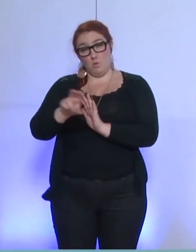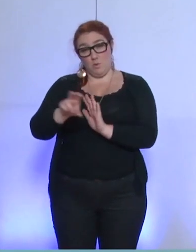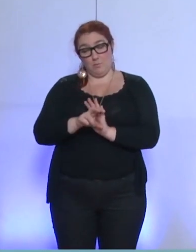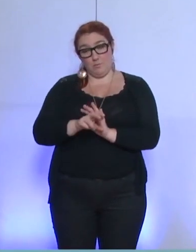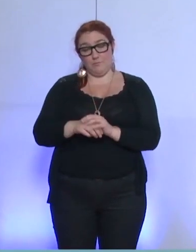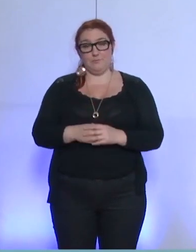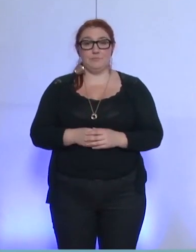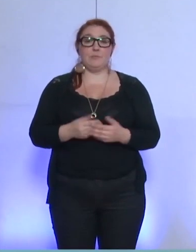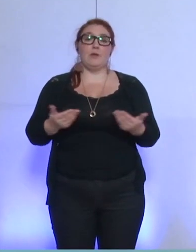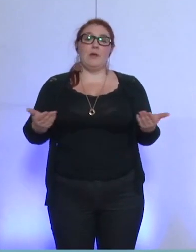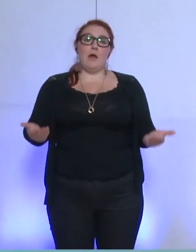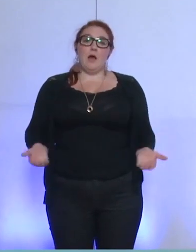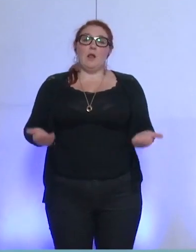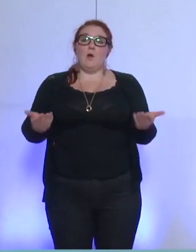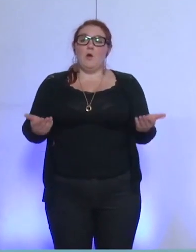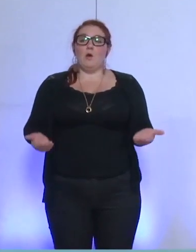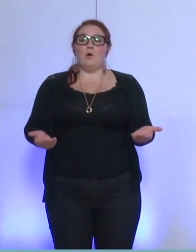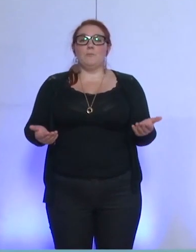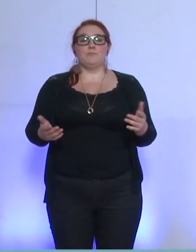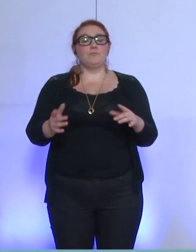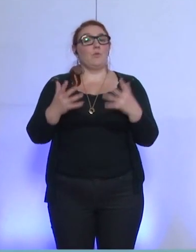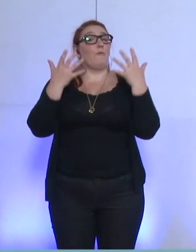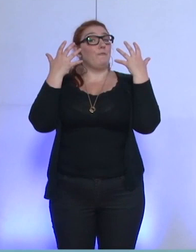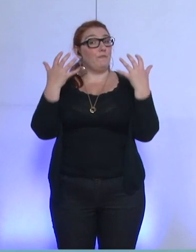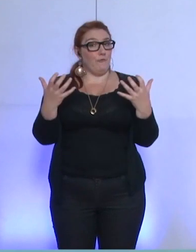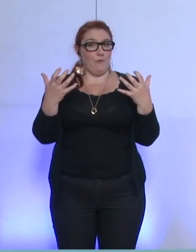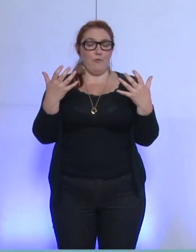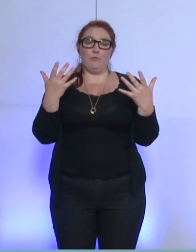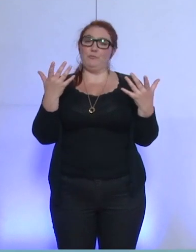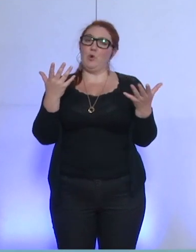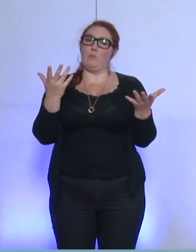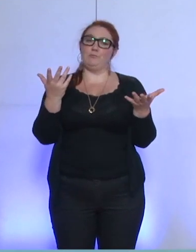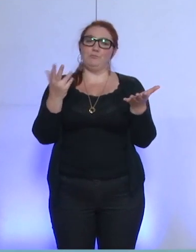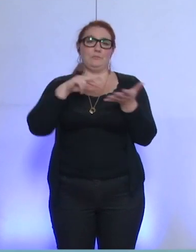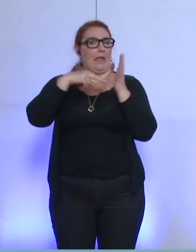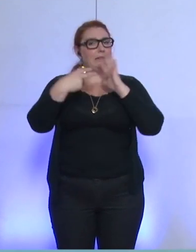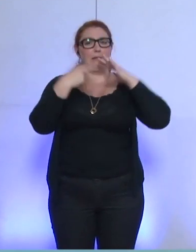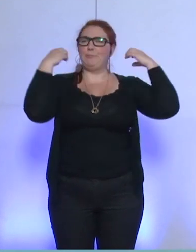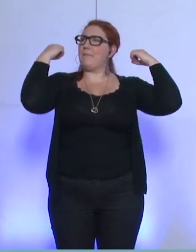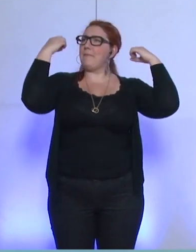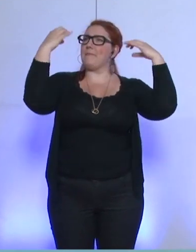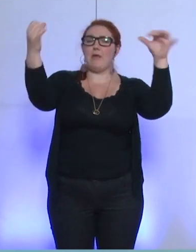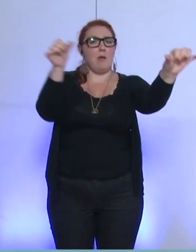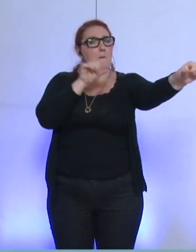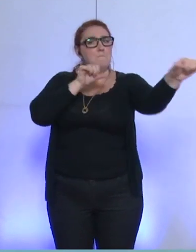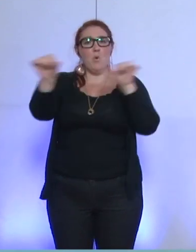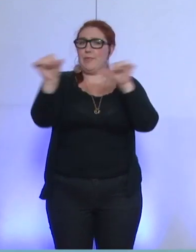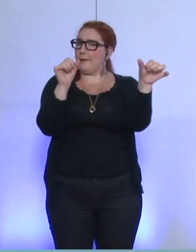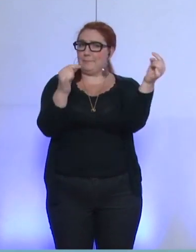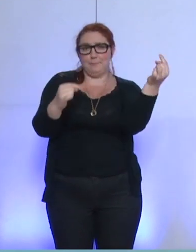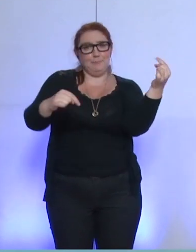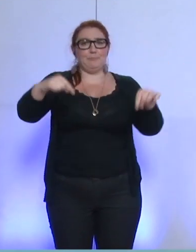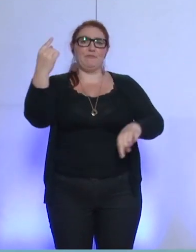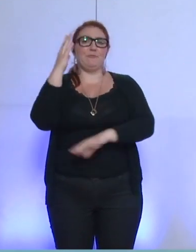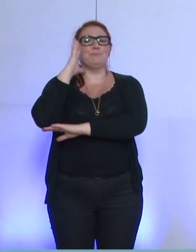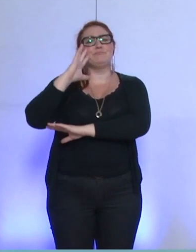Alors, pour, donc, moderniser, donc, cet équipement d'éclairage public, à l'époque, il